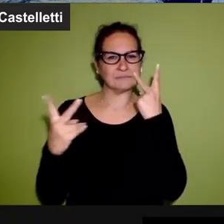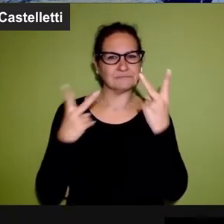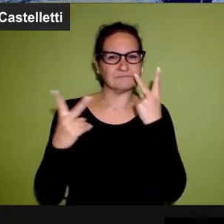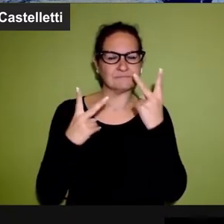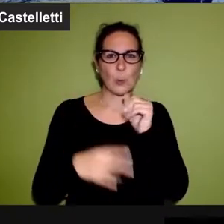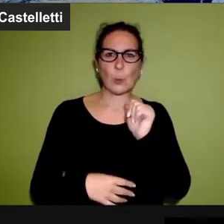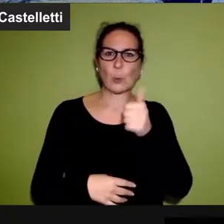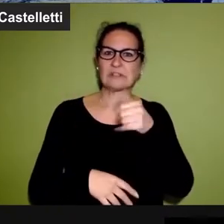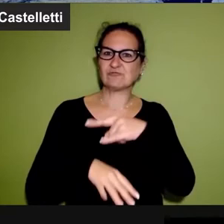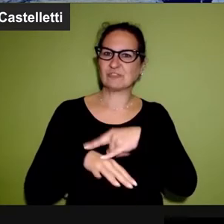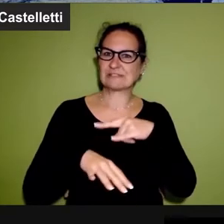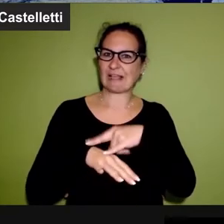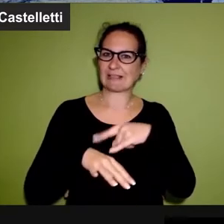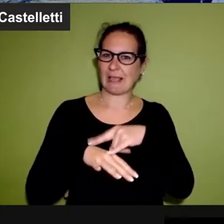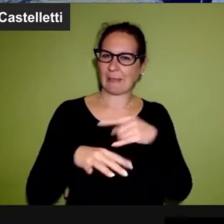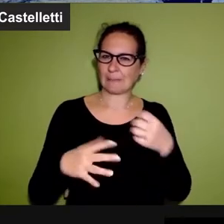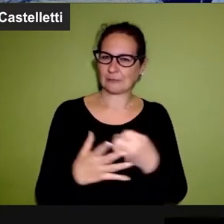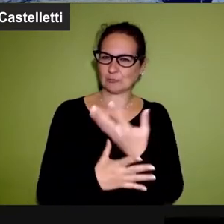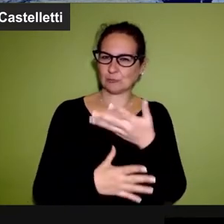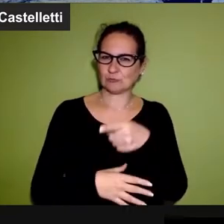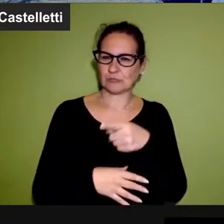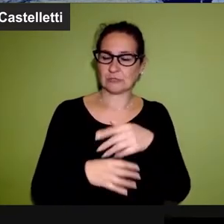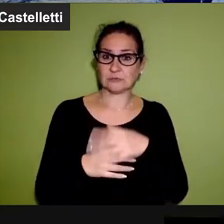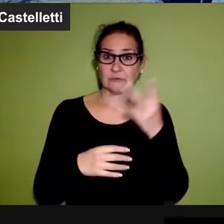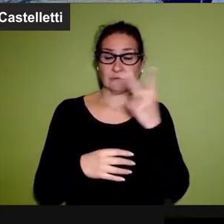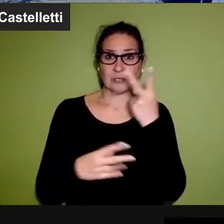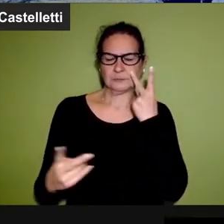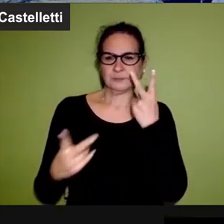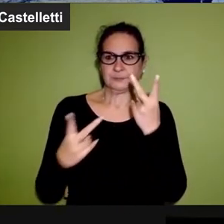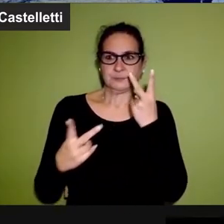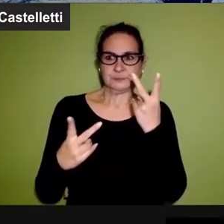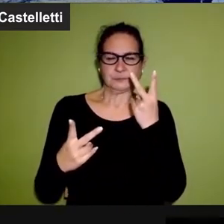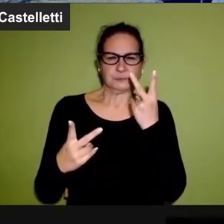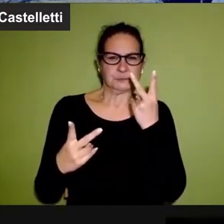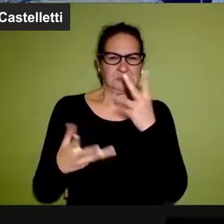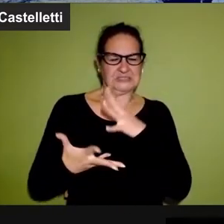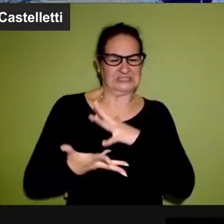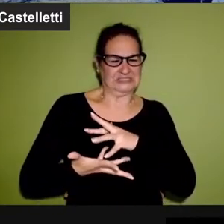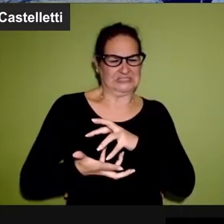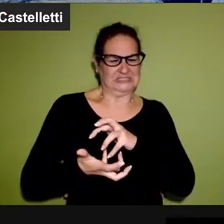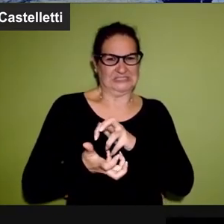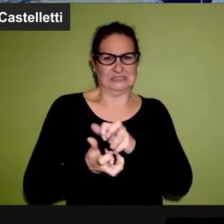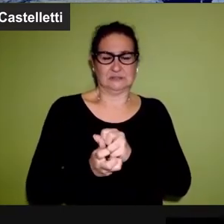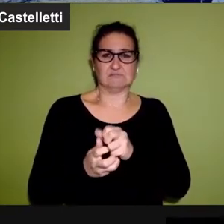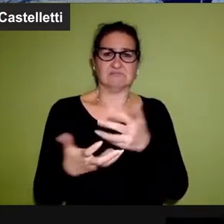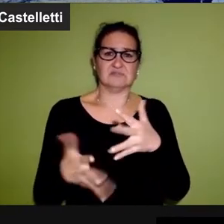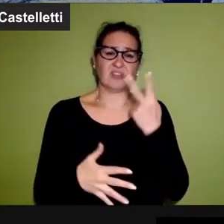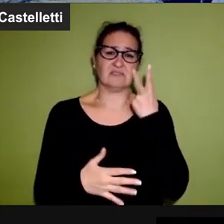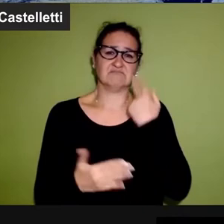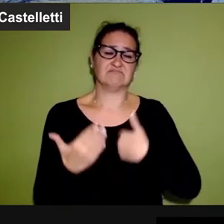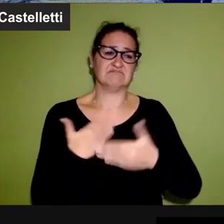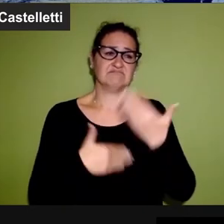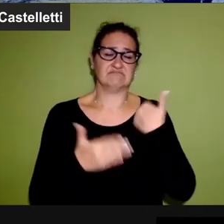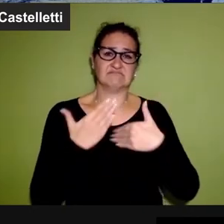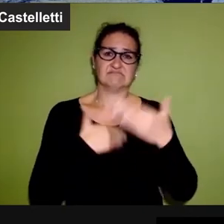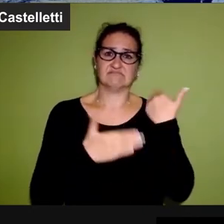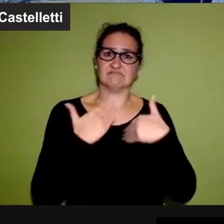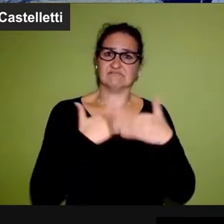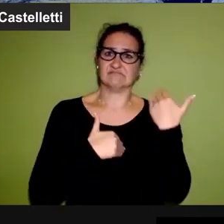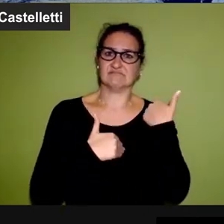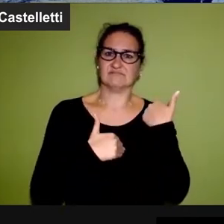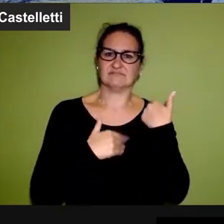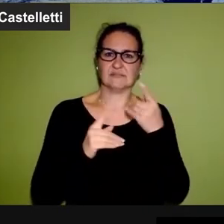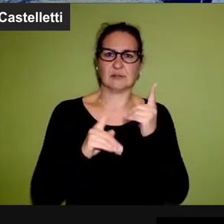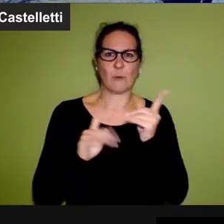dell'11 settembre. Sostenendo che in qualche modo quelle immagini disastrose noi le avessimo già viste